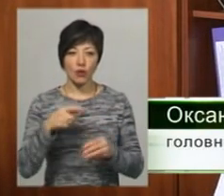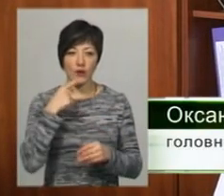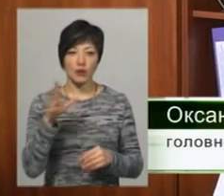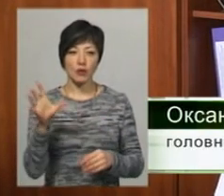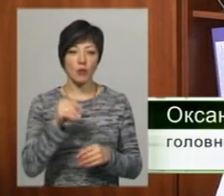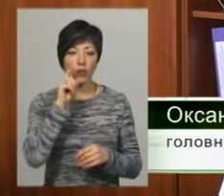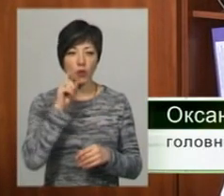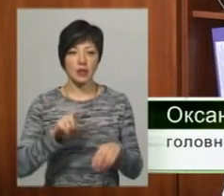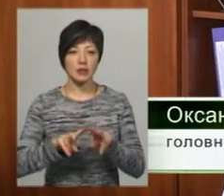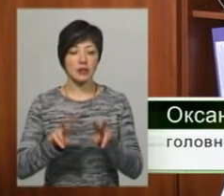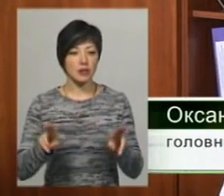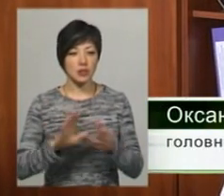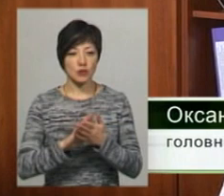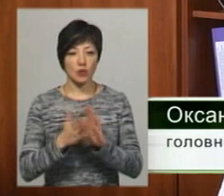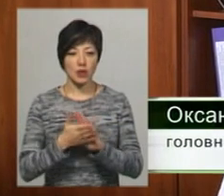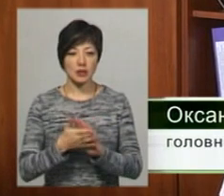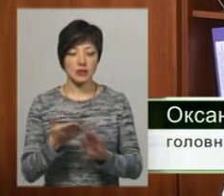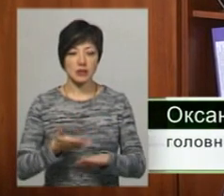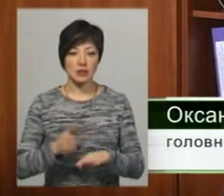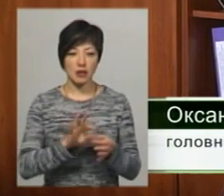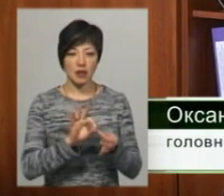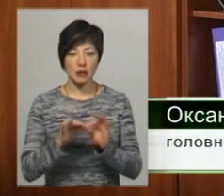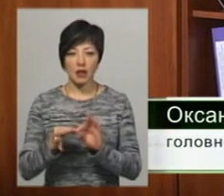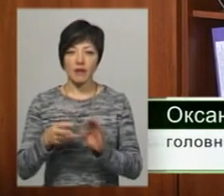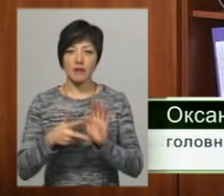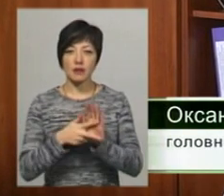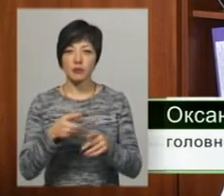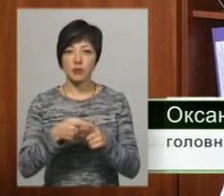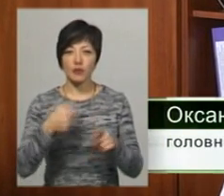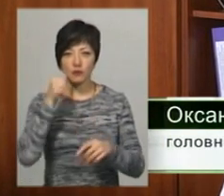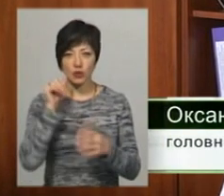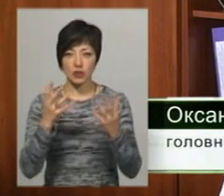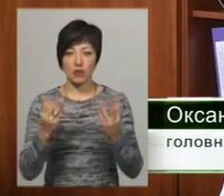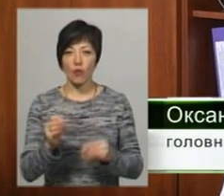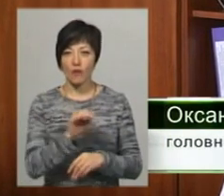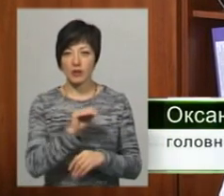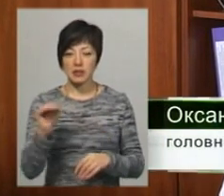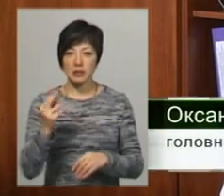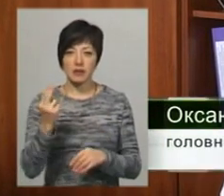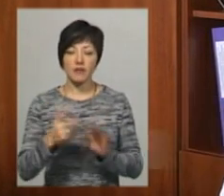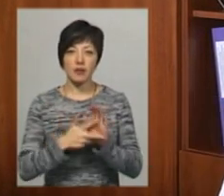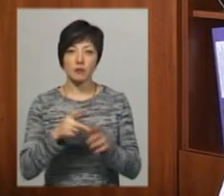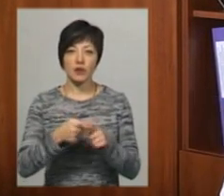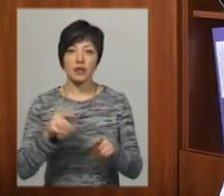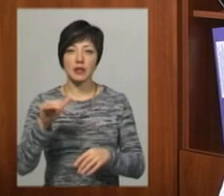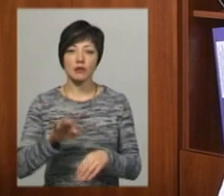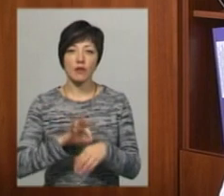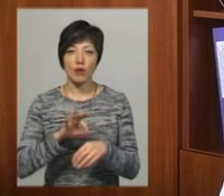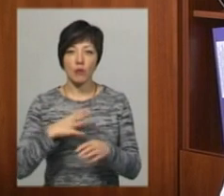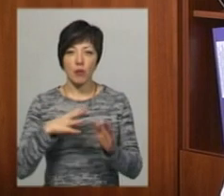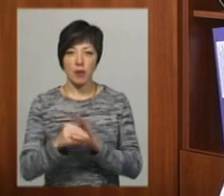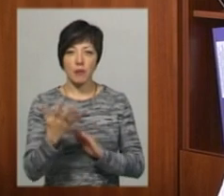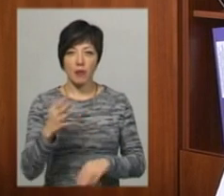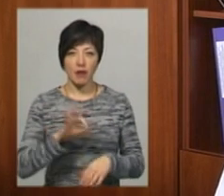Україні, теж ситуація складна. На вчорашній день, офіційна цифра, 8,5 тисяч хворих. І померло вже 5